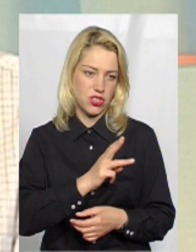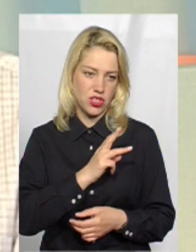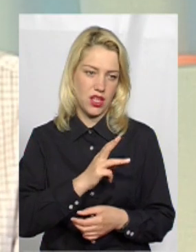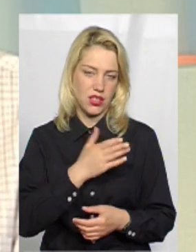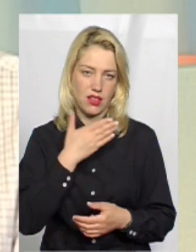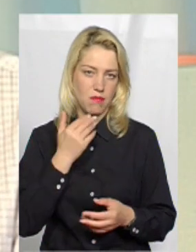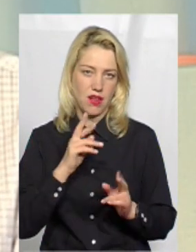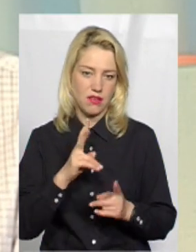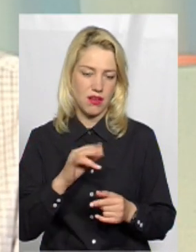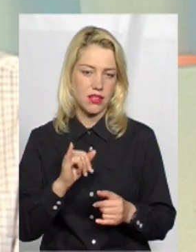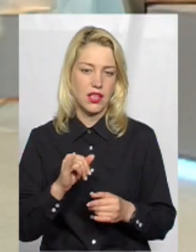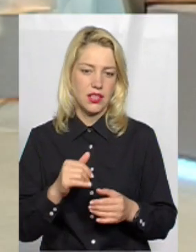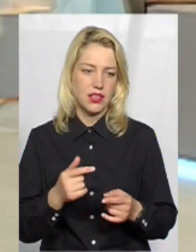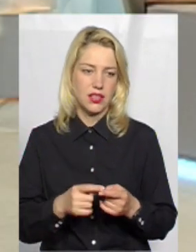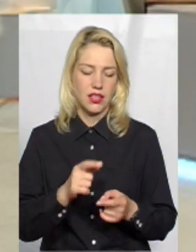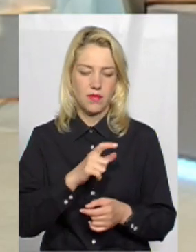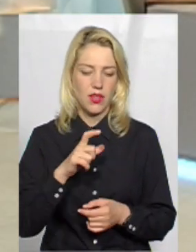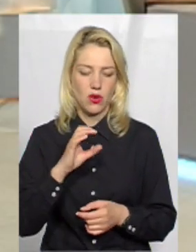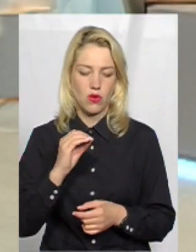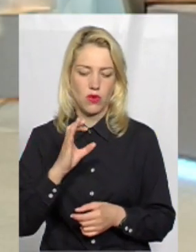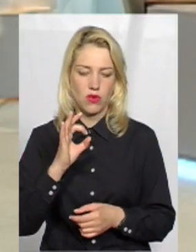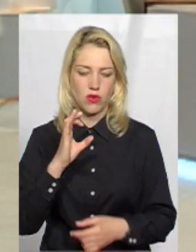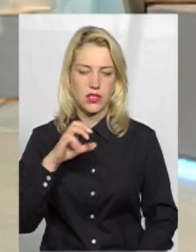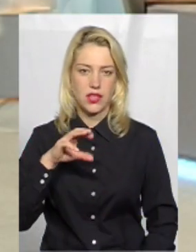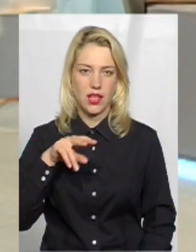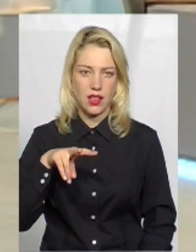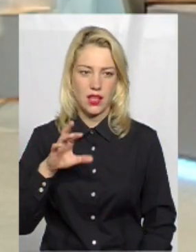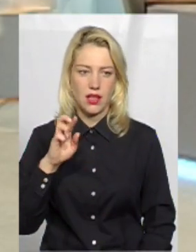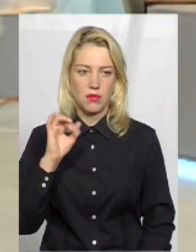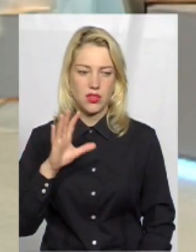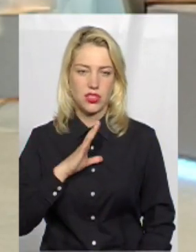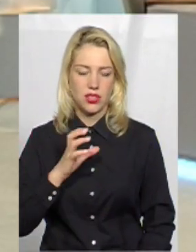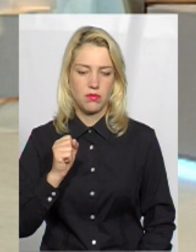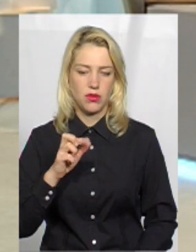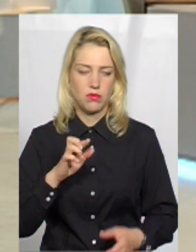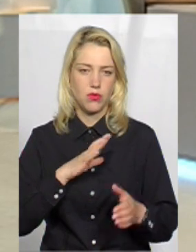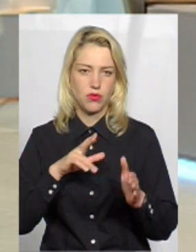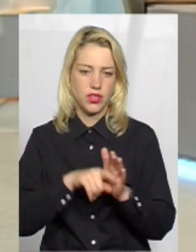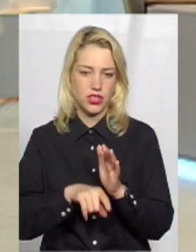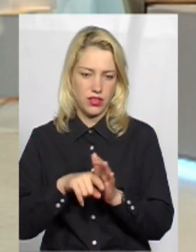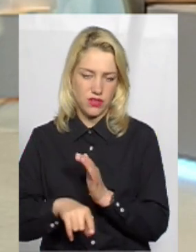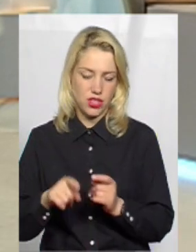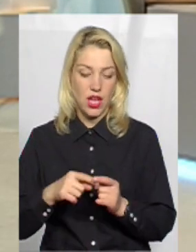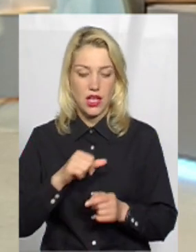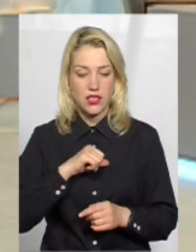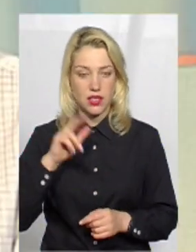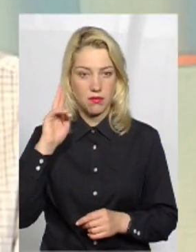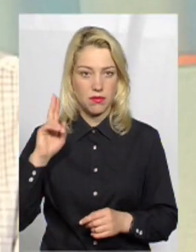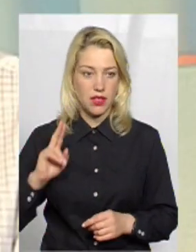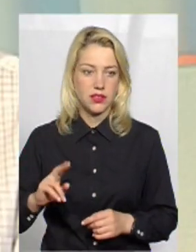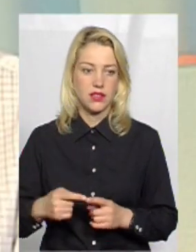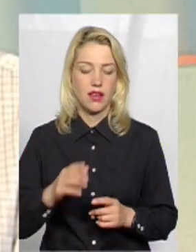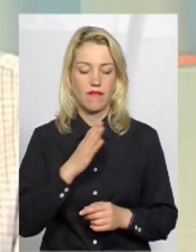нема як, і, звісно, якийсь би хостел, обійшовся б теж ще дешевше. Ну, і між самими країнами Балтії, там,